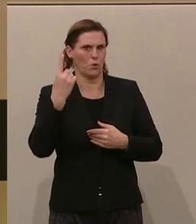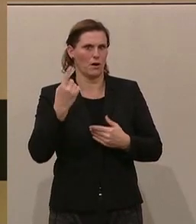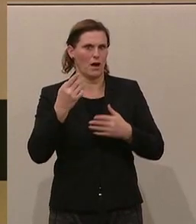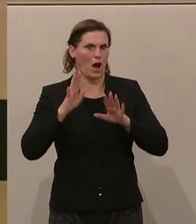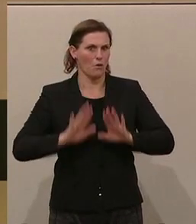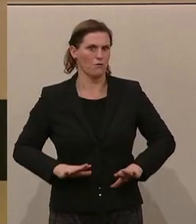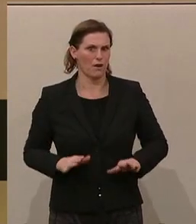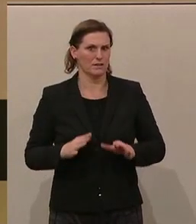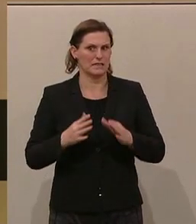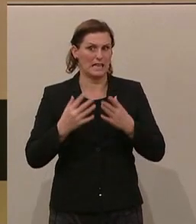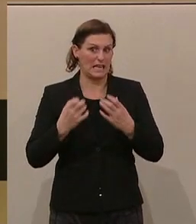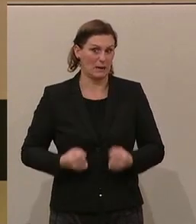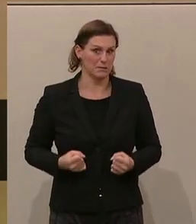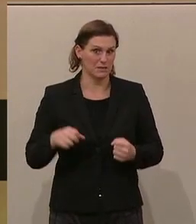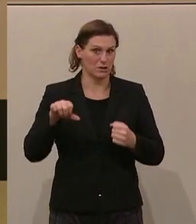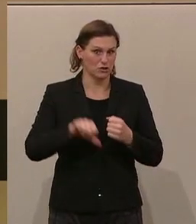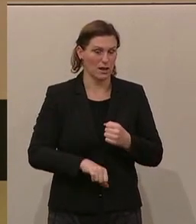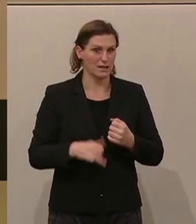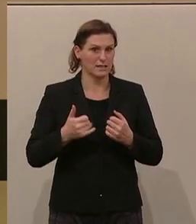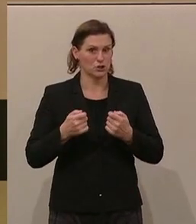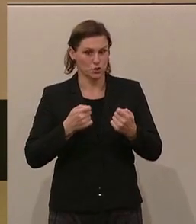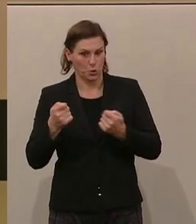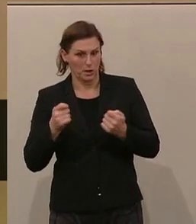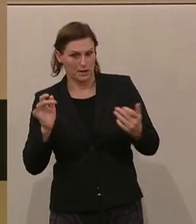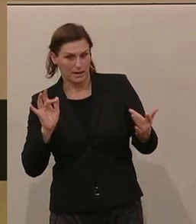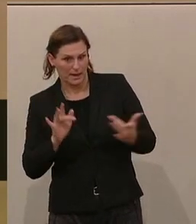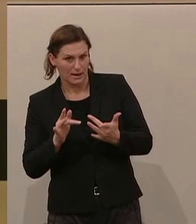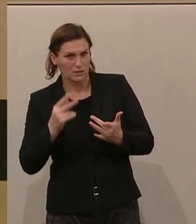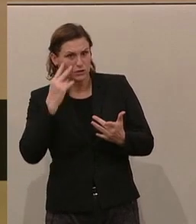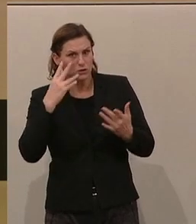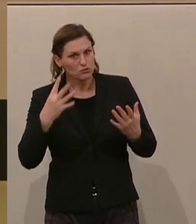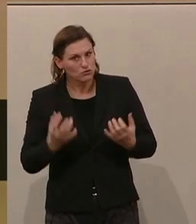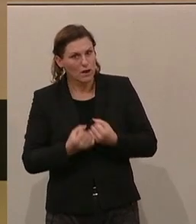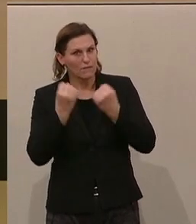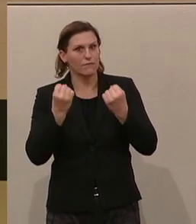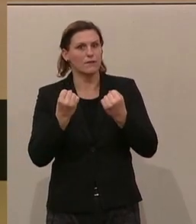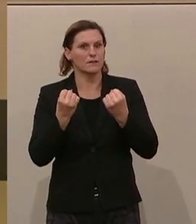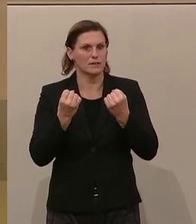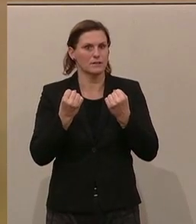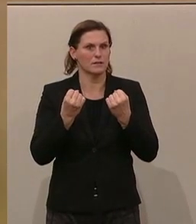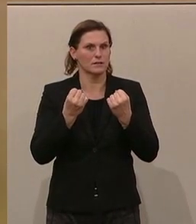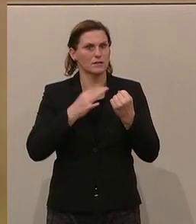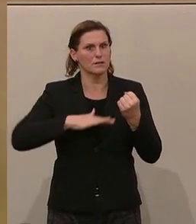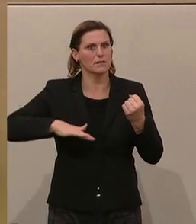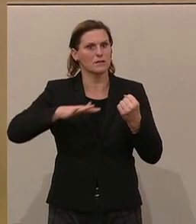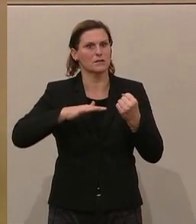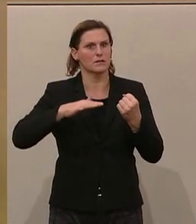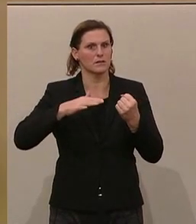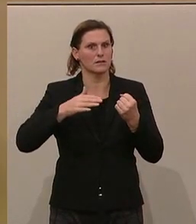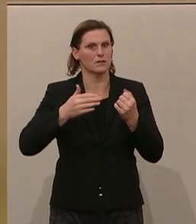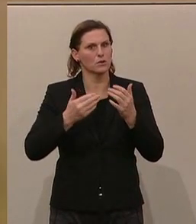schlechtere Ergebnisse gekommen sind. Was machen wir? Wir steuern dagegen. Wir schaffen beispielsweise eben im Bereich der NMS wieder eine